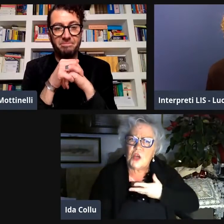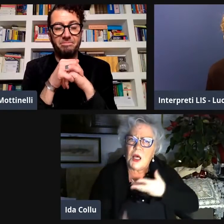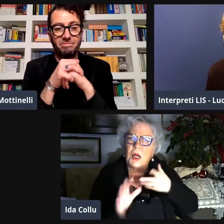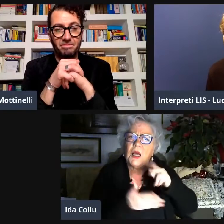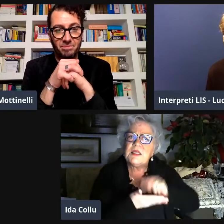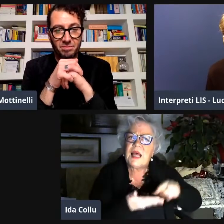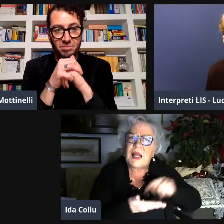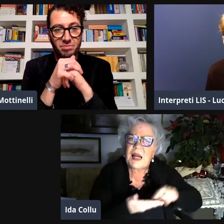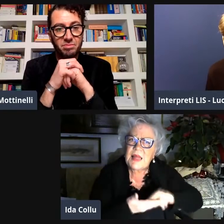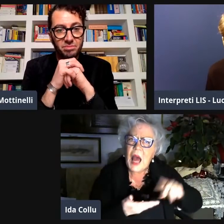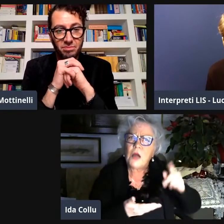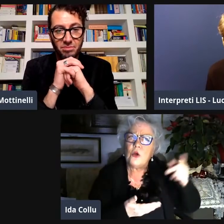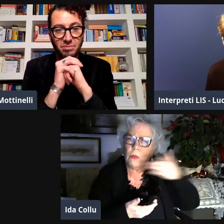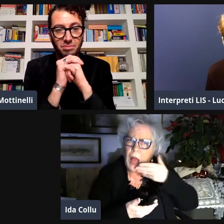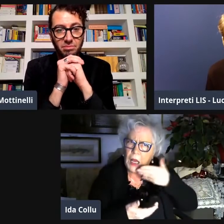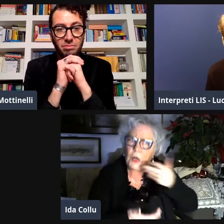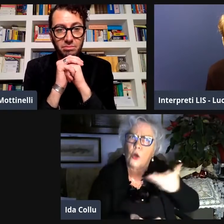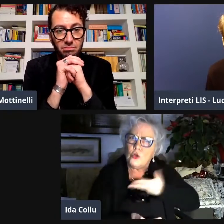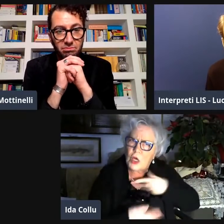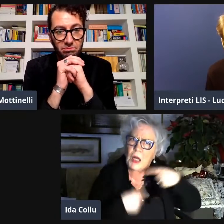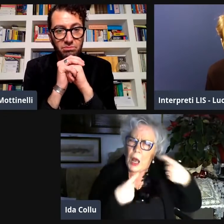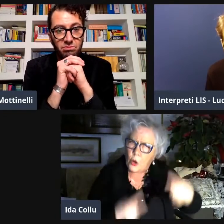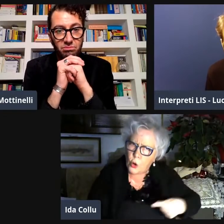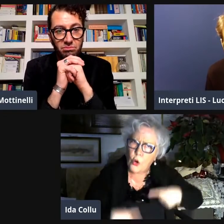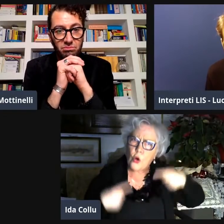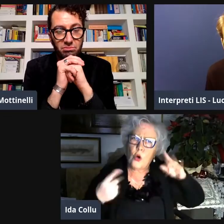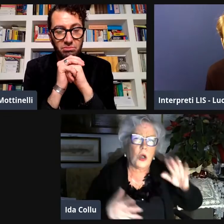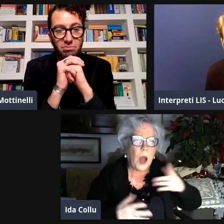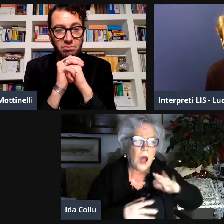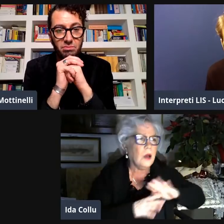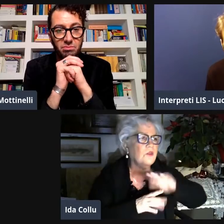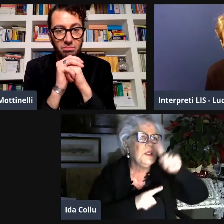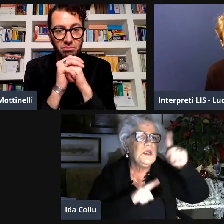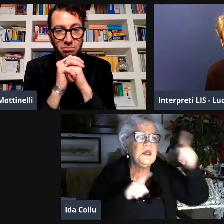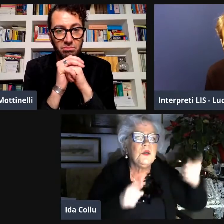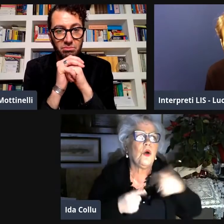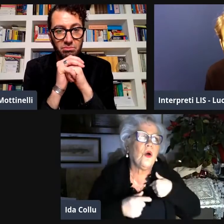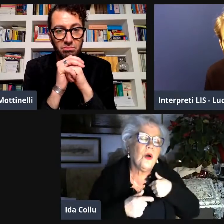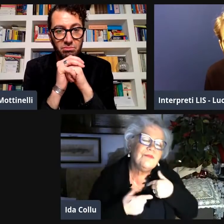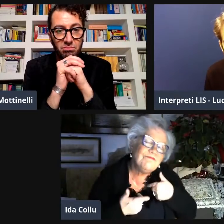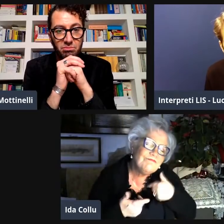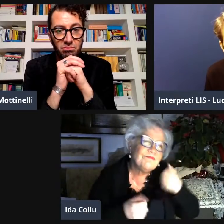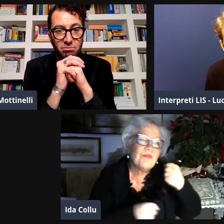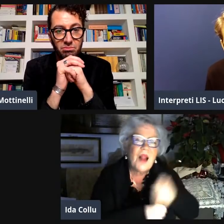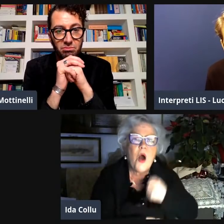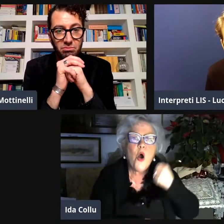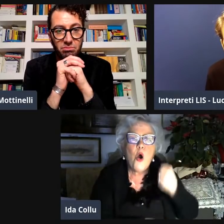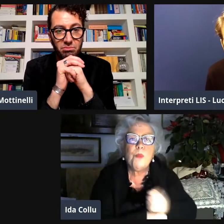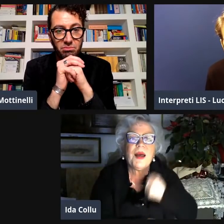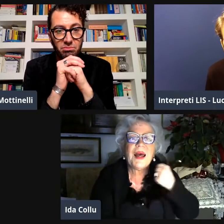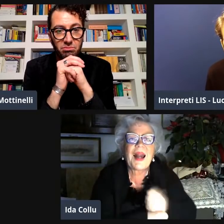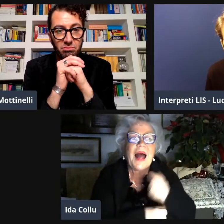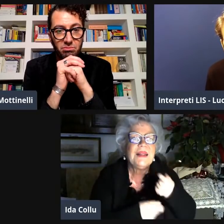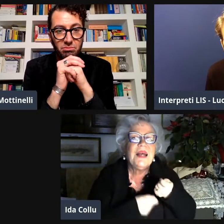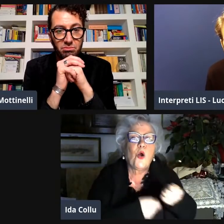e al suo lavoro e ai sordi c'era Margarotto c'era ancora fino